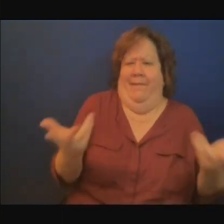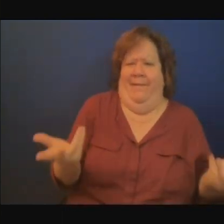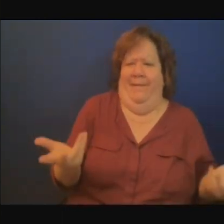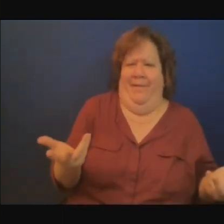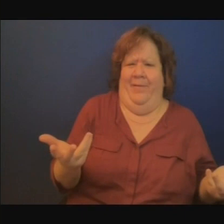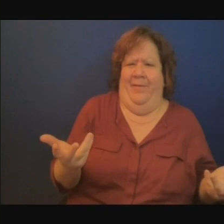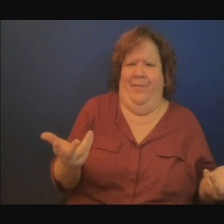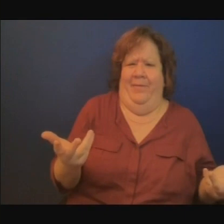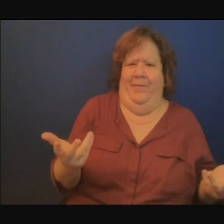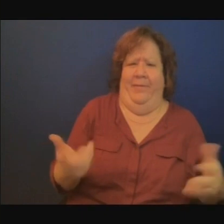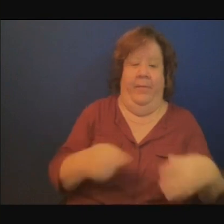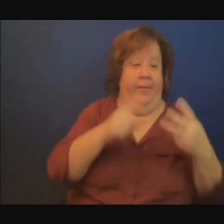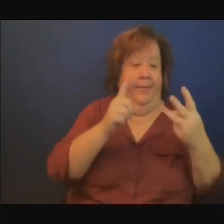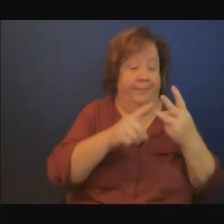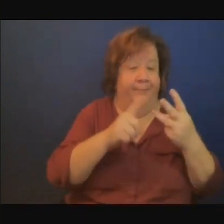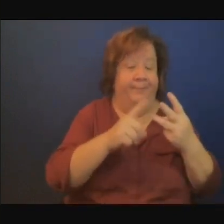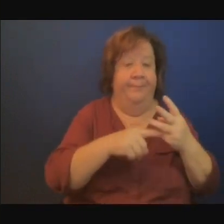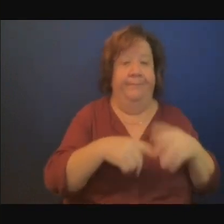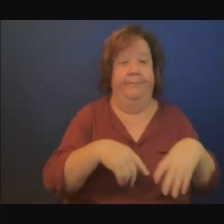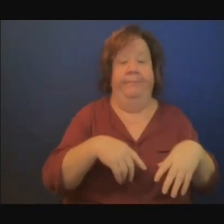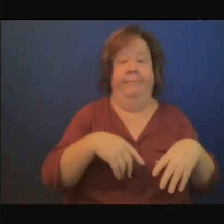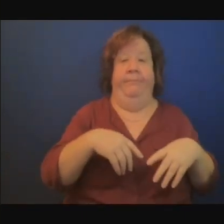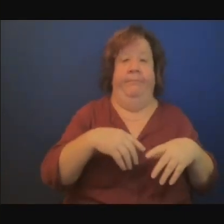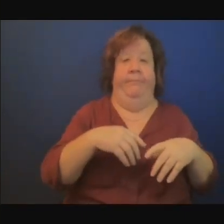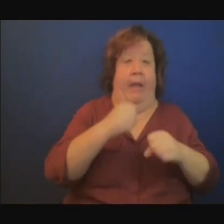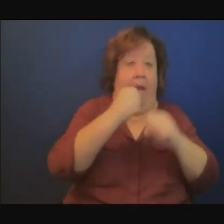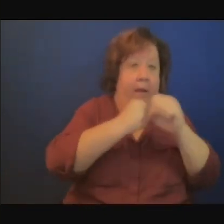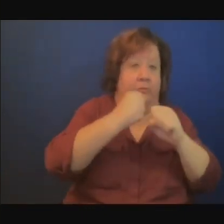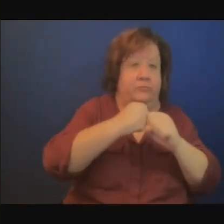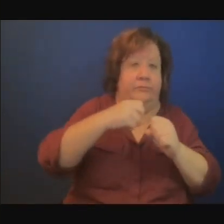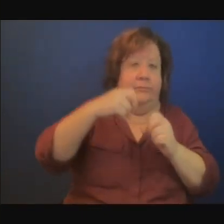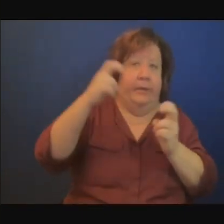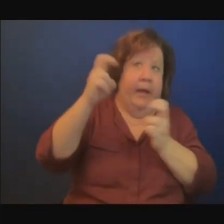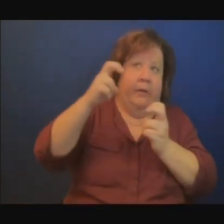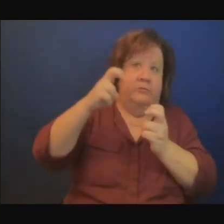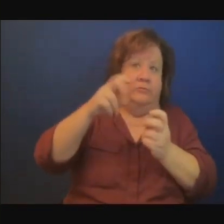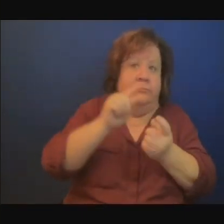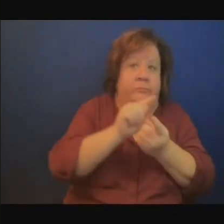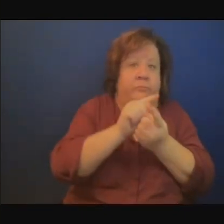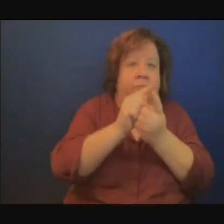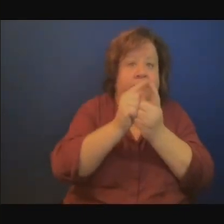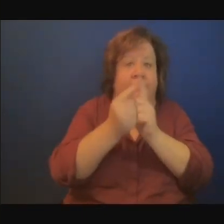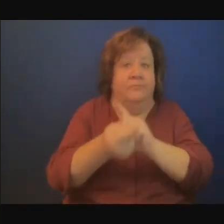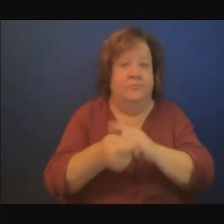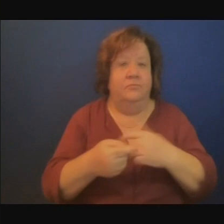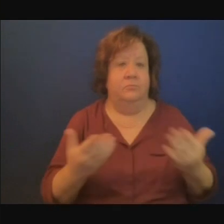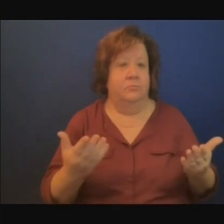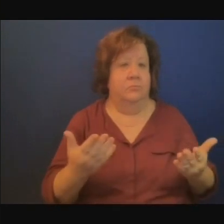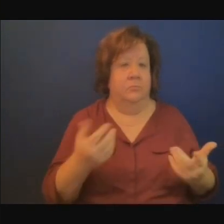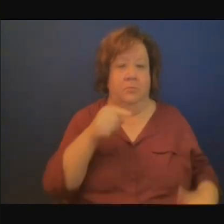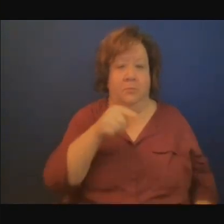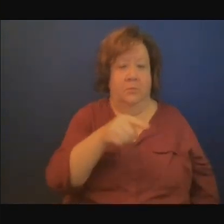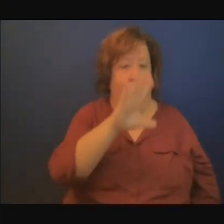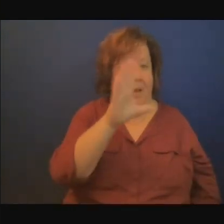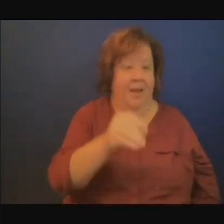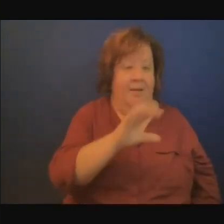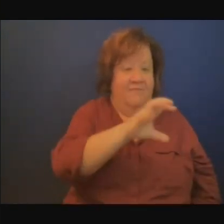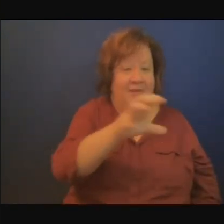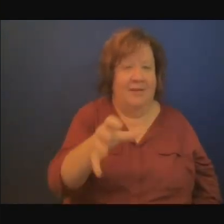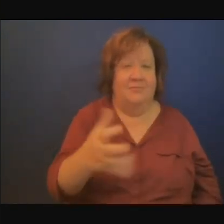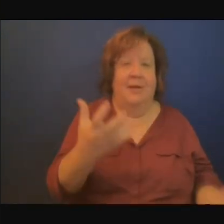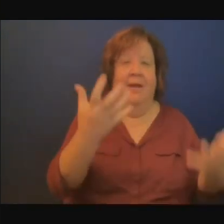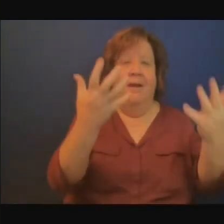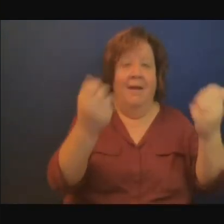laquelle on va développer de la recherche qui est pertinente pour nos pays ou on va produire des produits aussi qui sont